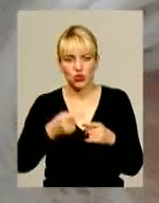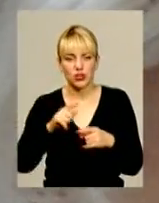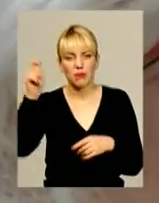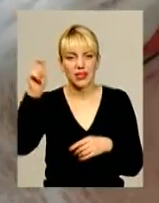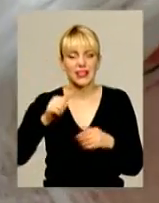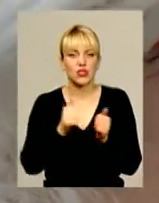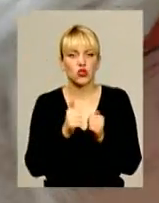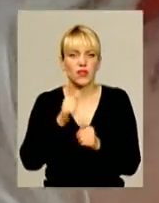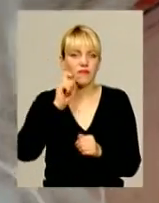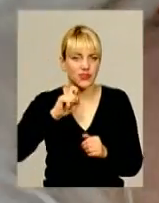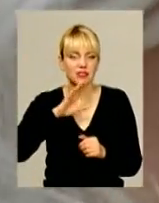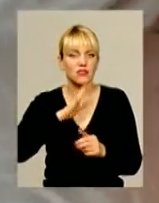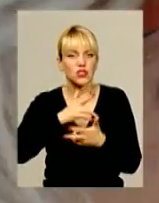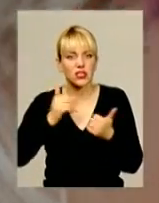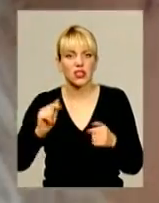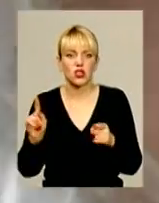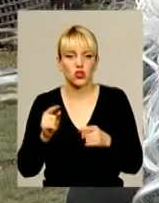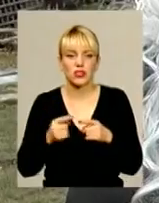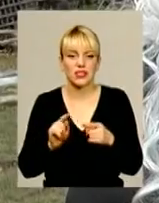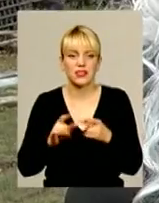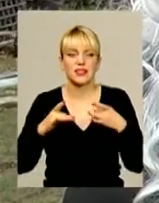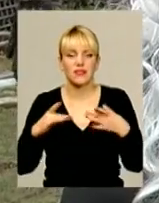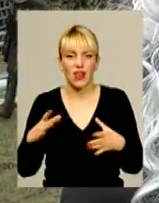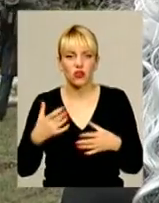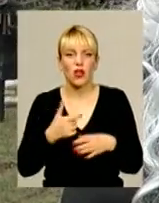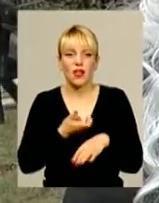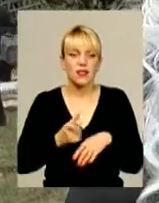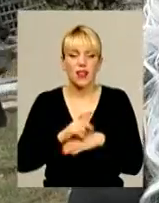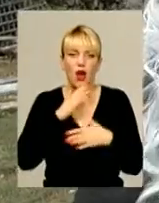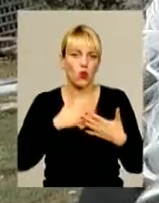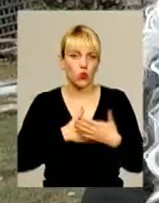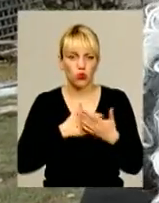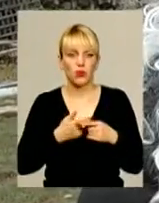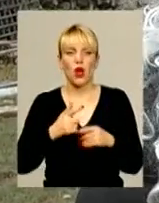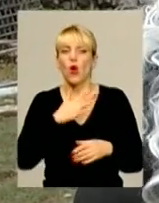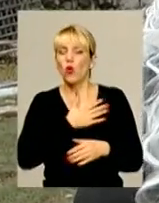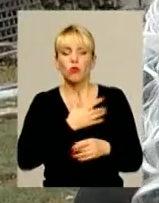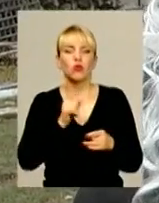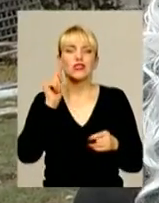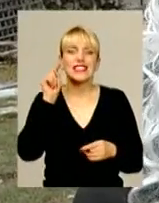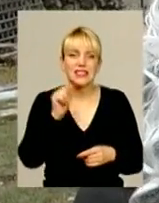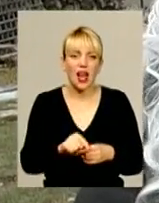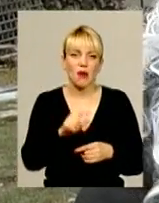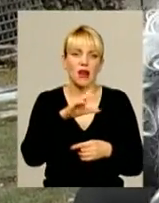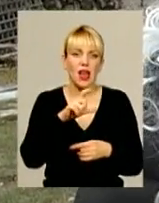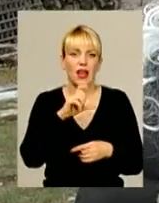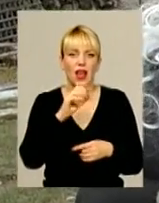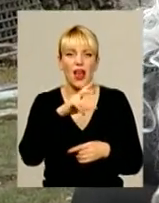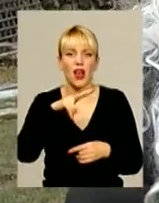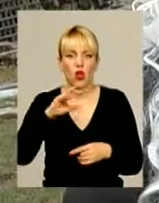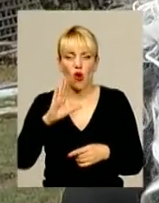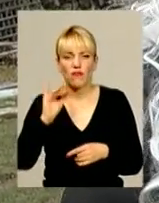Дівчина зізнається, хило він – одне з найулюблениших свят. Люблю саме Хеловін, він мені дуже подобається. Люблю з'ягатися